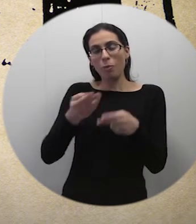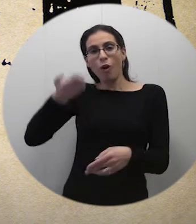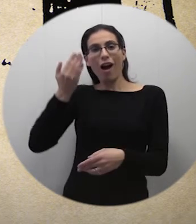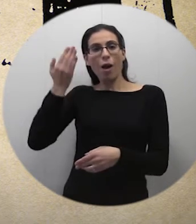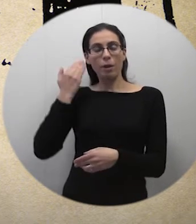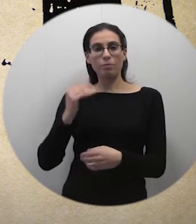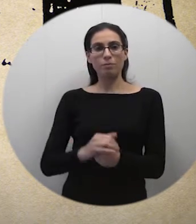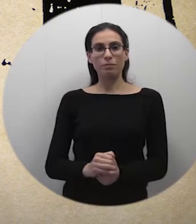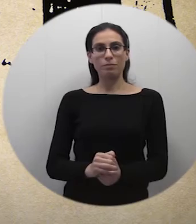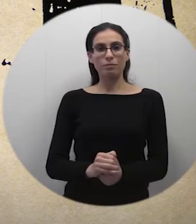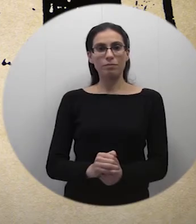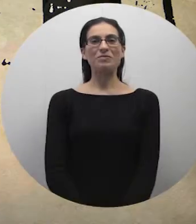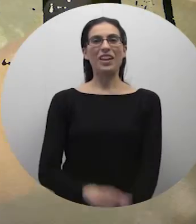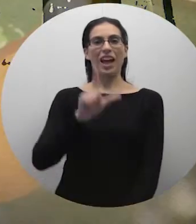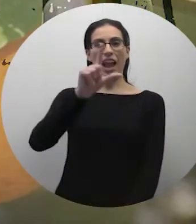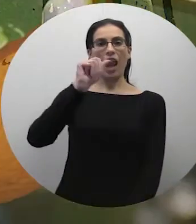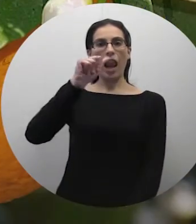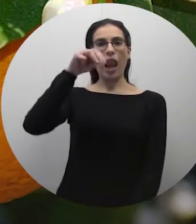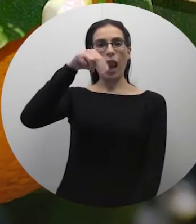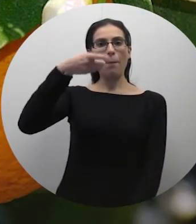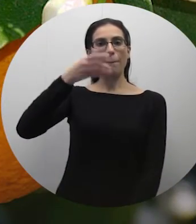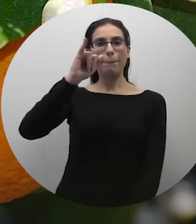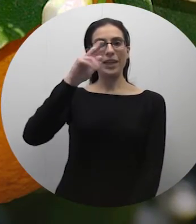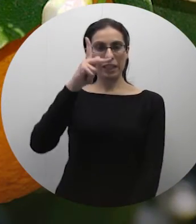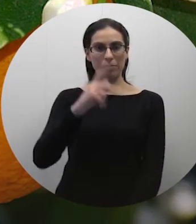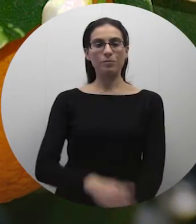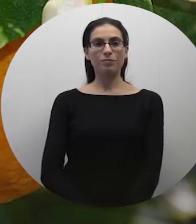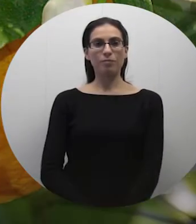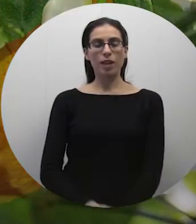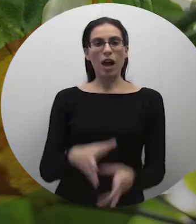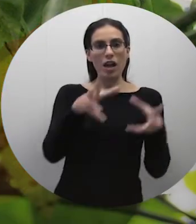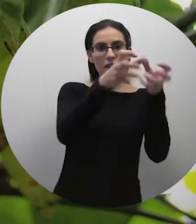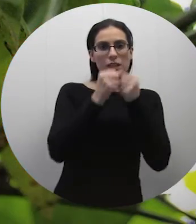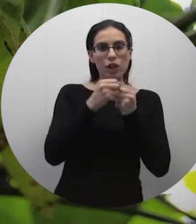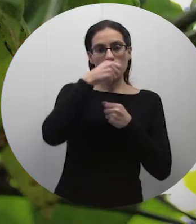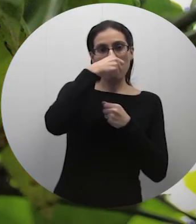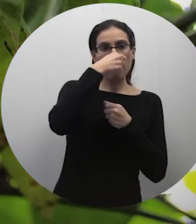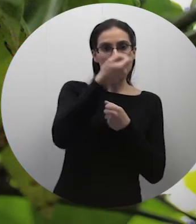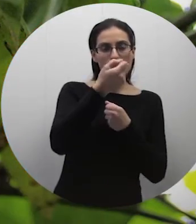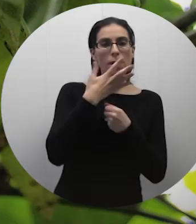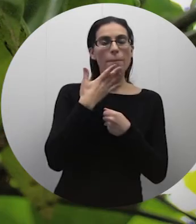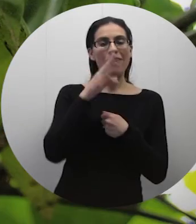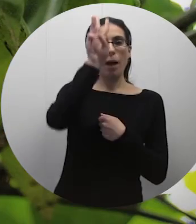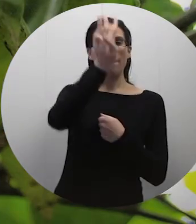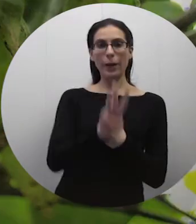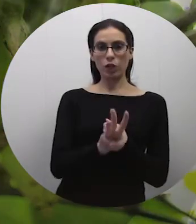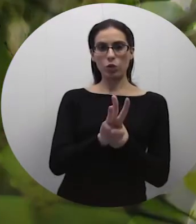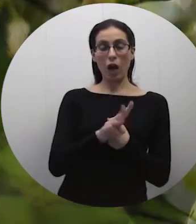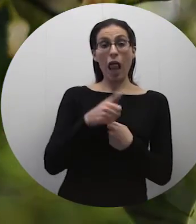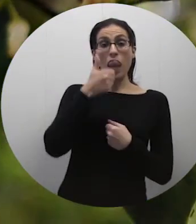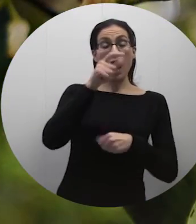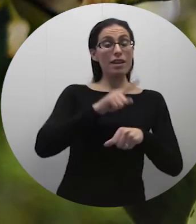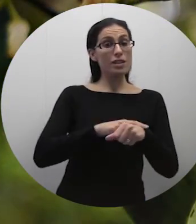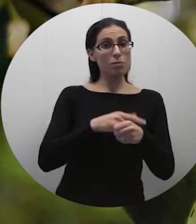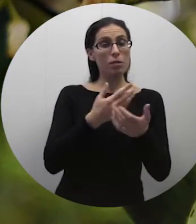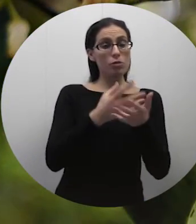Il-lampik Il-ħsadda dawn il-fjuri kienesir f-martsu Laħ jarżmien għal dawn il-fjuri